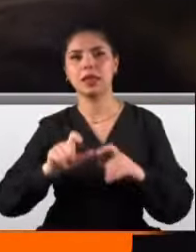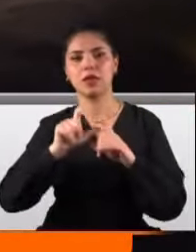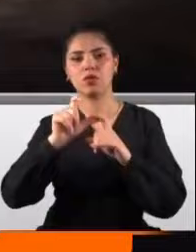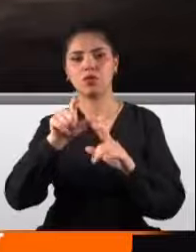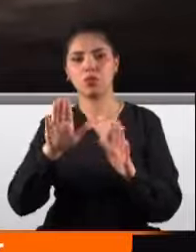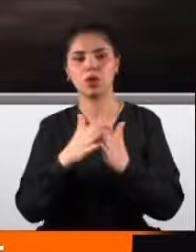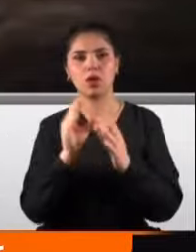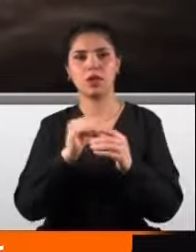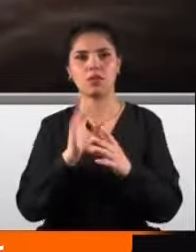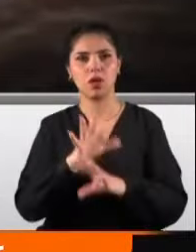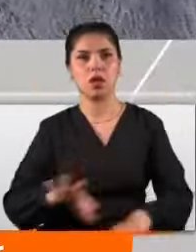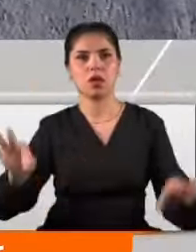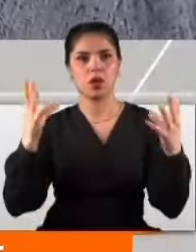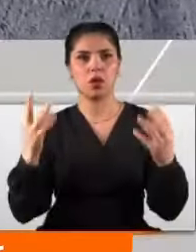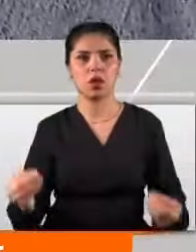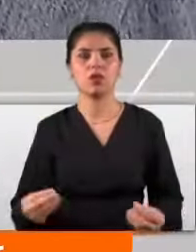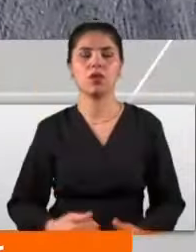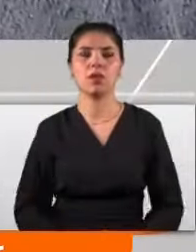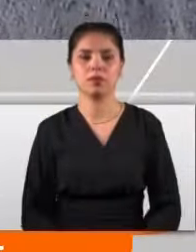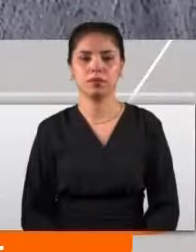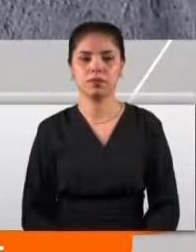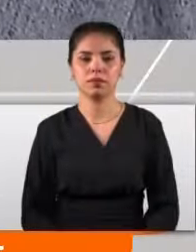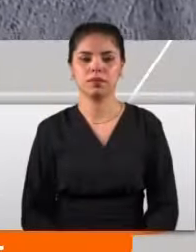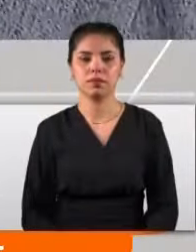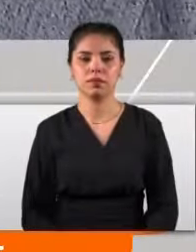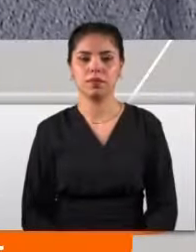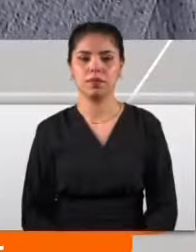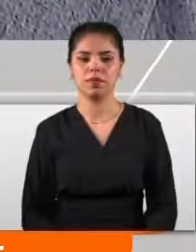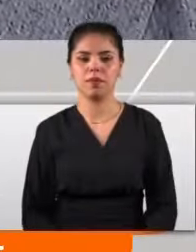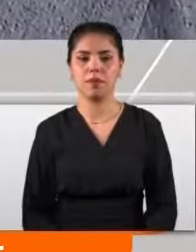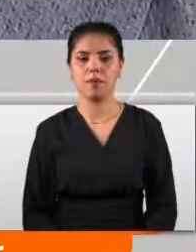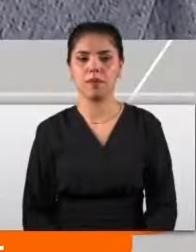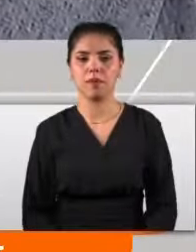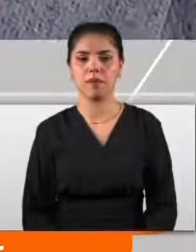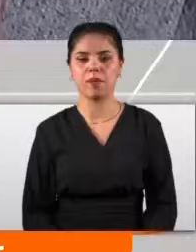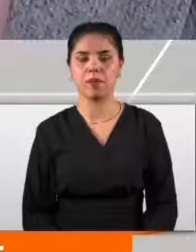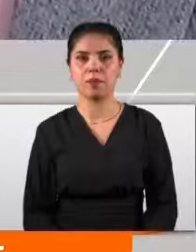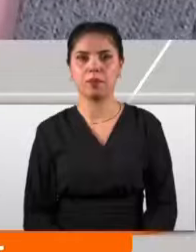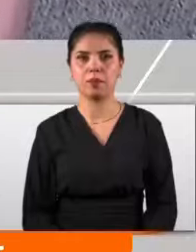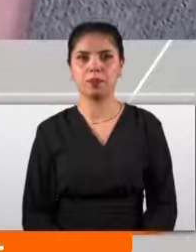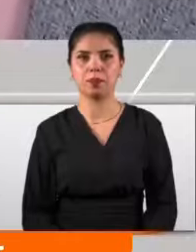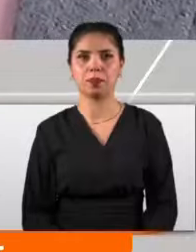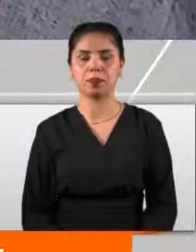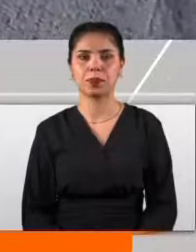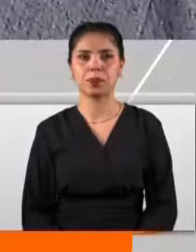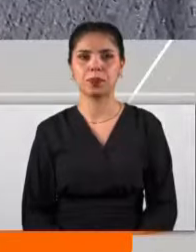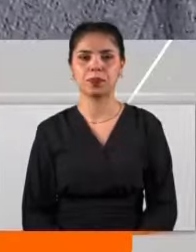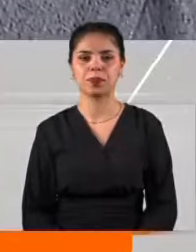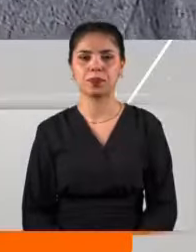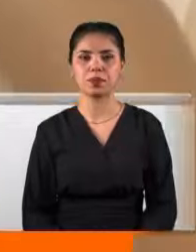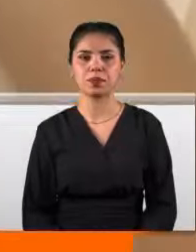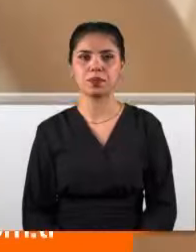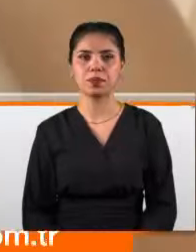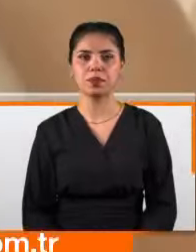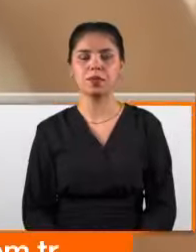bu kitaplardan hazırlanacak. Müfredatının YKS'ye yönelik olması çocuklar tarafından da büyük bir ilgiyle karşılanmaya